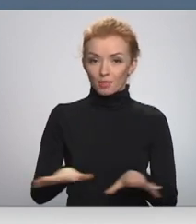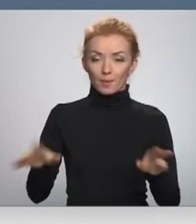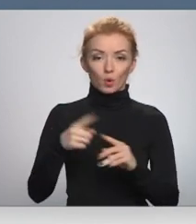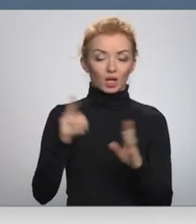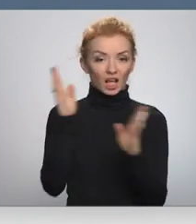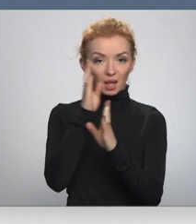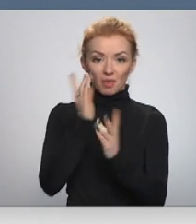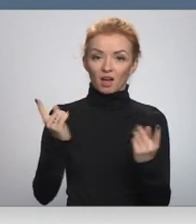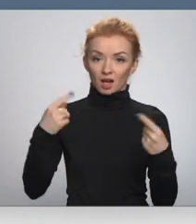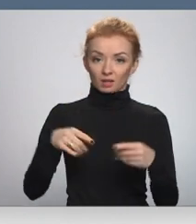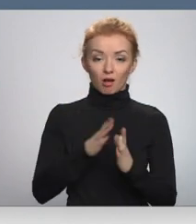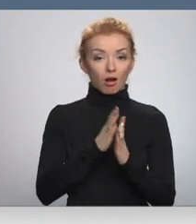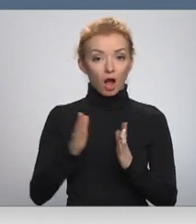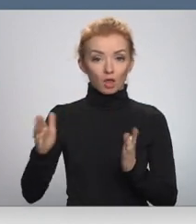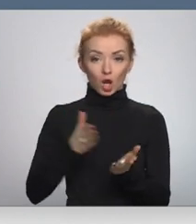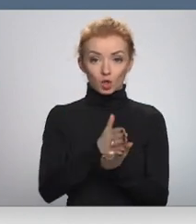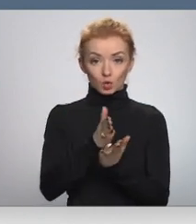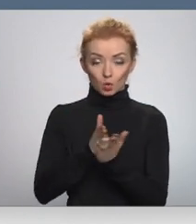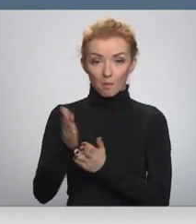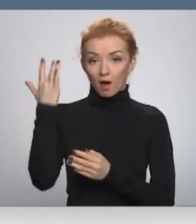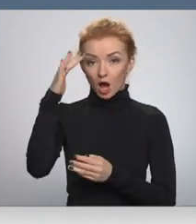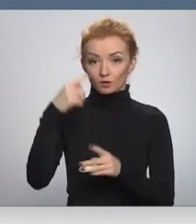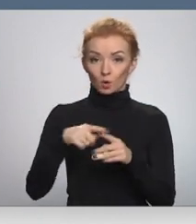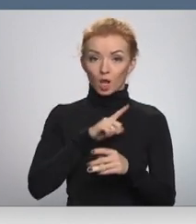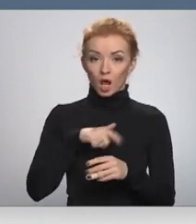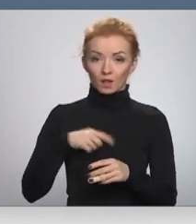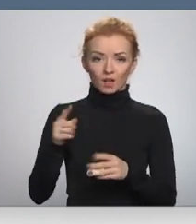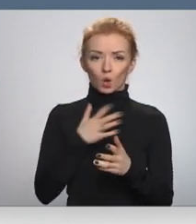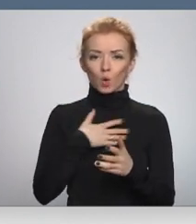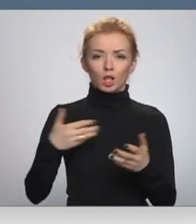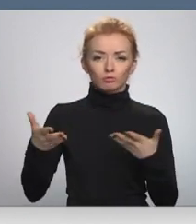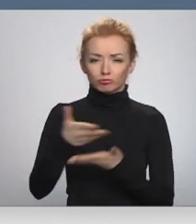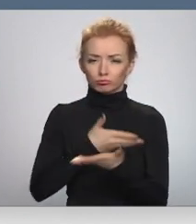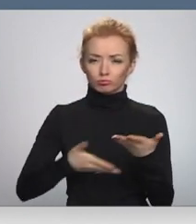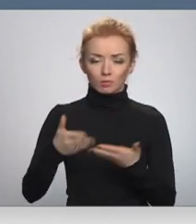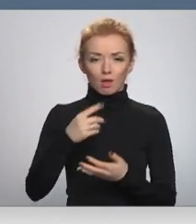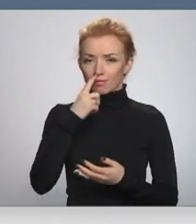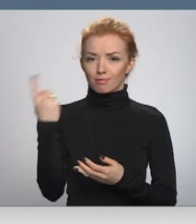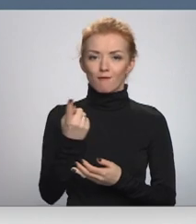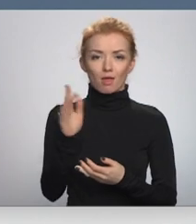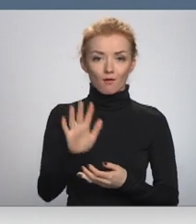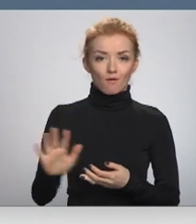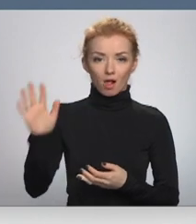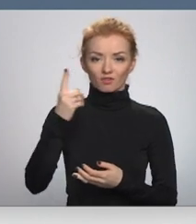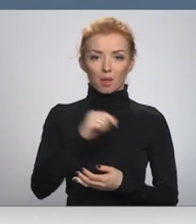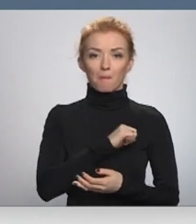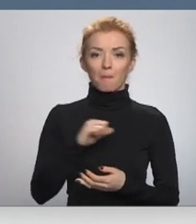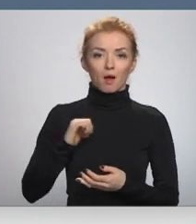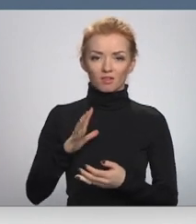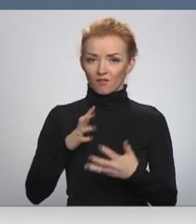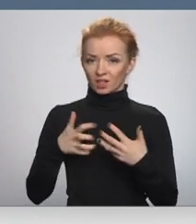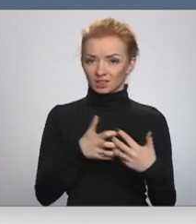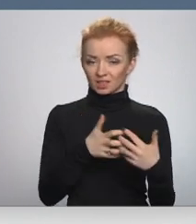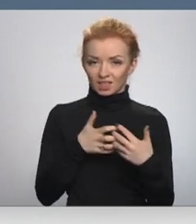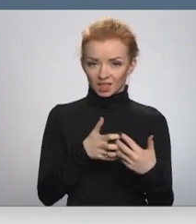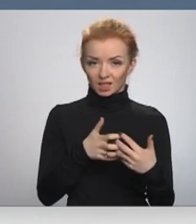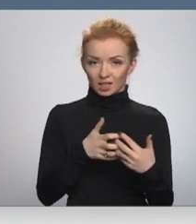krīzai, katrā no šīm jomā ASV un Latvija ir cieši sabiedrotas. Mēs zinām, ka neviena valsts viena pati nevar stāties pretī šiem